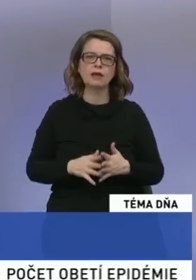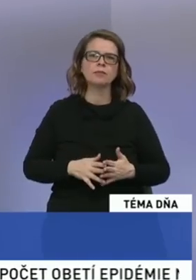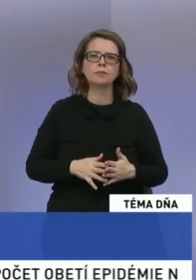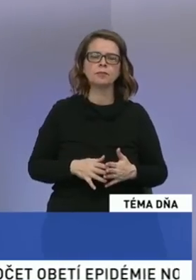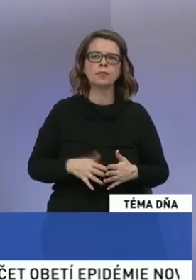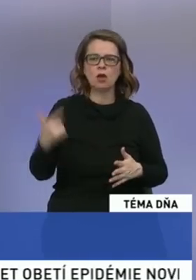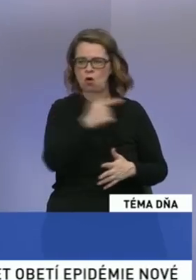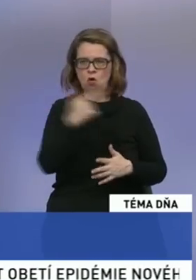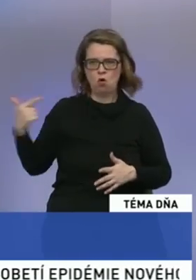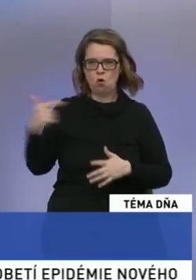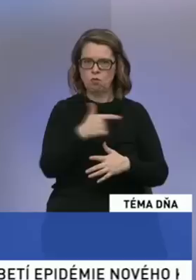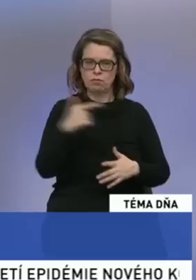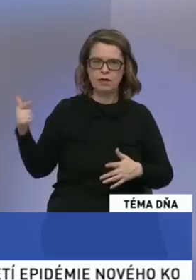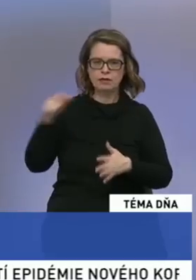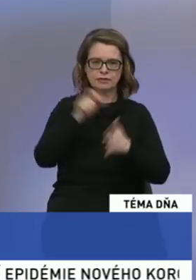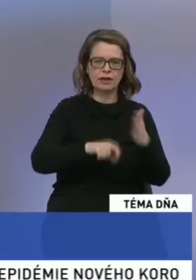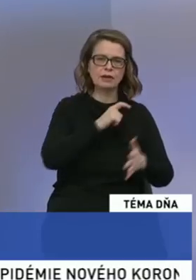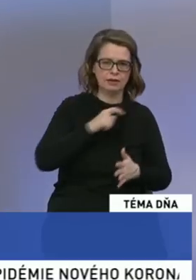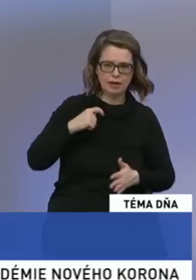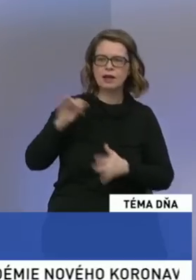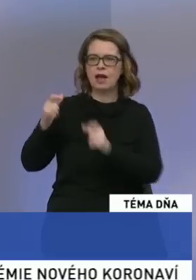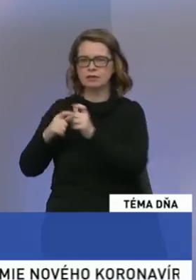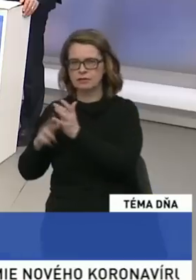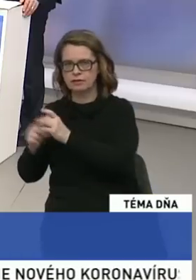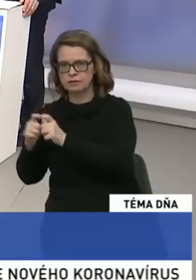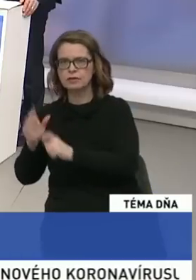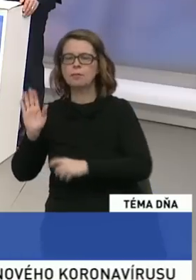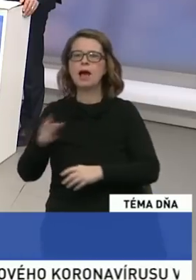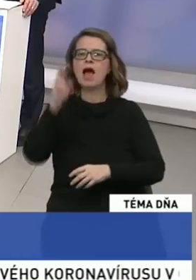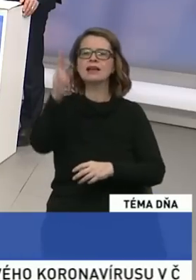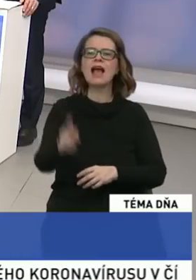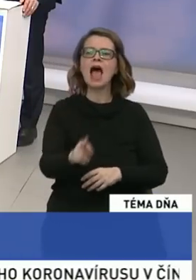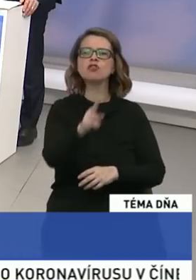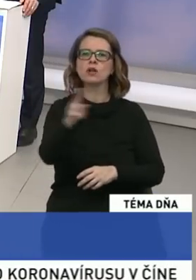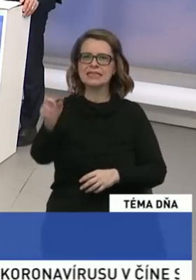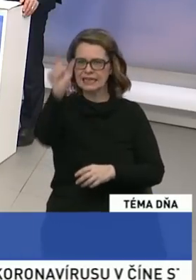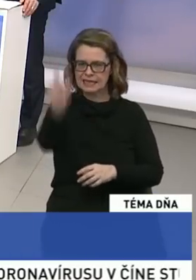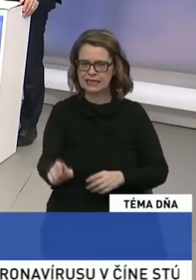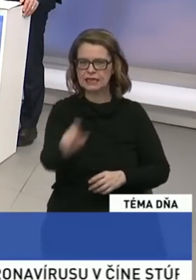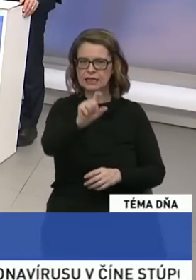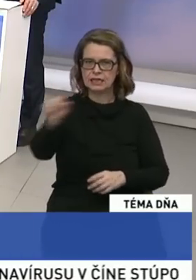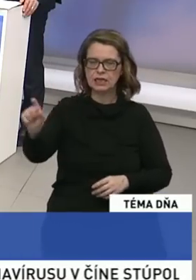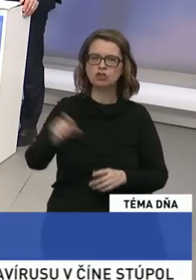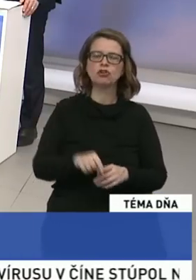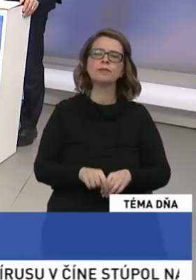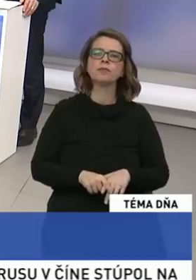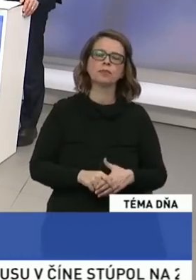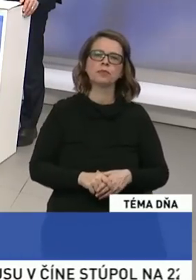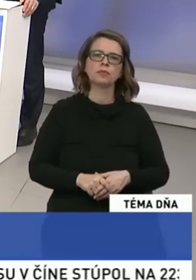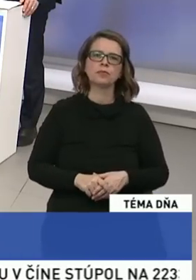Obe vaše strany majú vo svojom logu ešte stále, ak sa nemilím, katolický kríž. Vy tam máte dvojkriž, vy tam máte ten